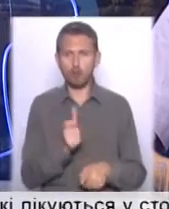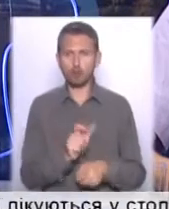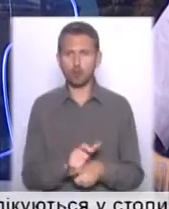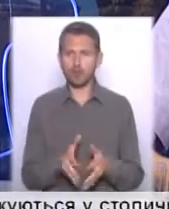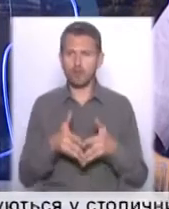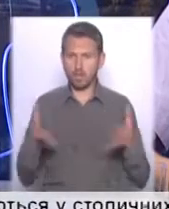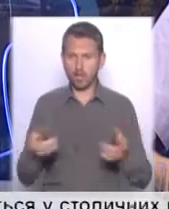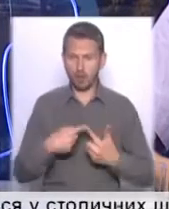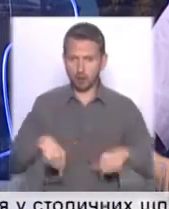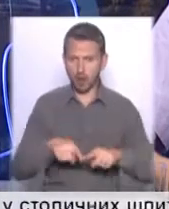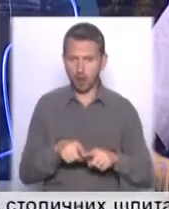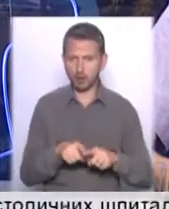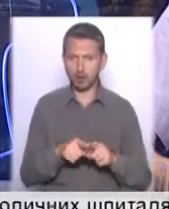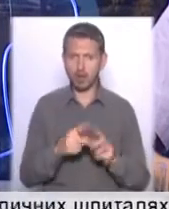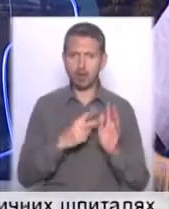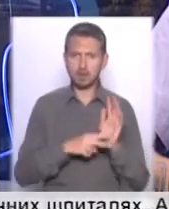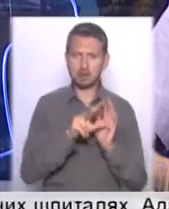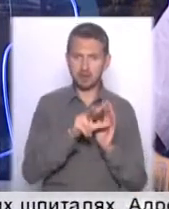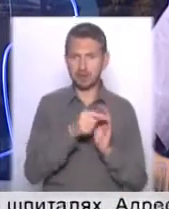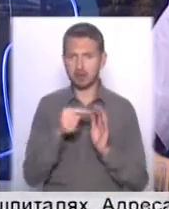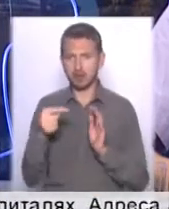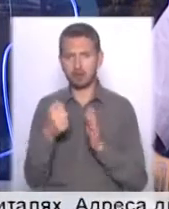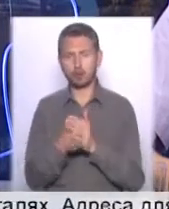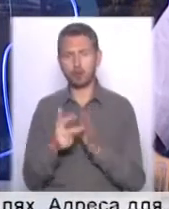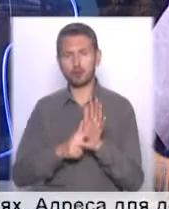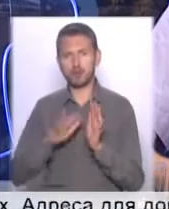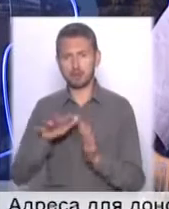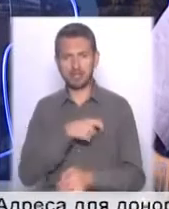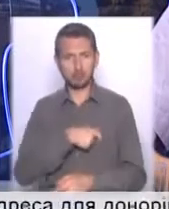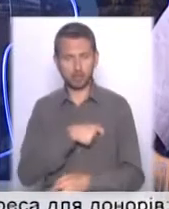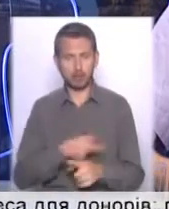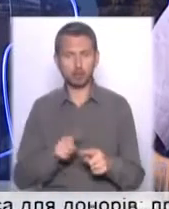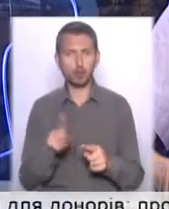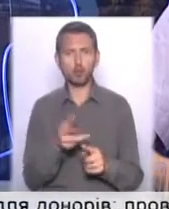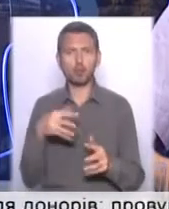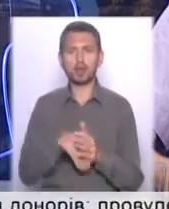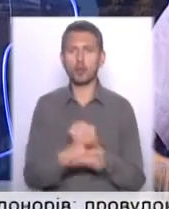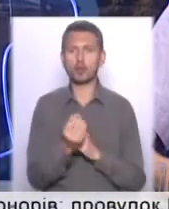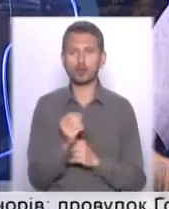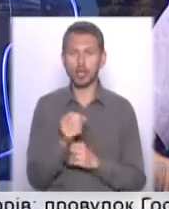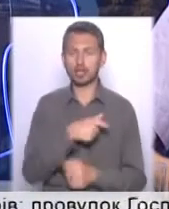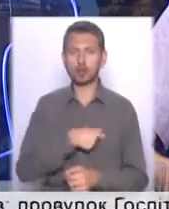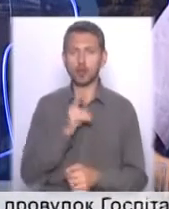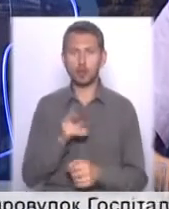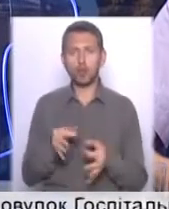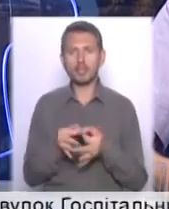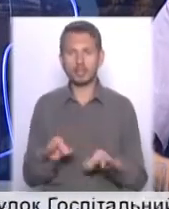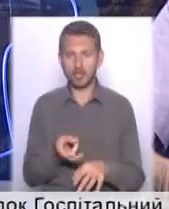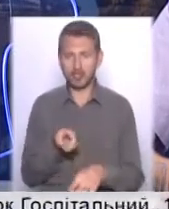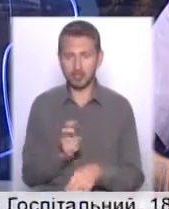фракція. Це від 73, я думаю, буде до 85 депутатів, тому що приєднаються ще і ті депутати, які незалежні прийшли.